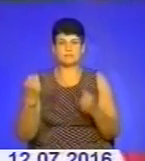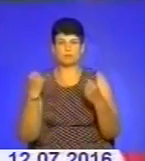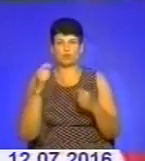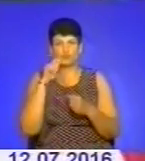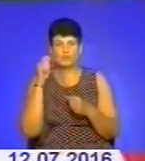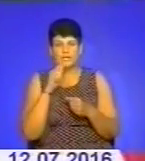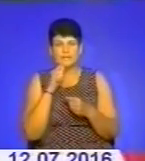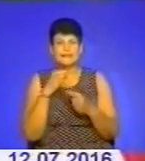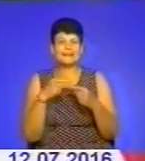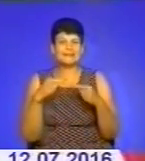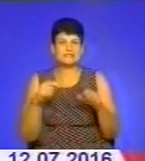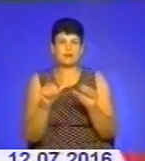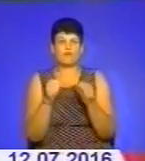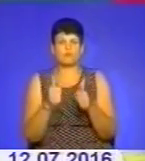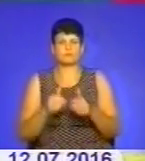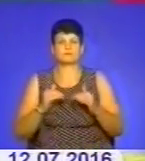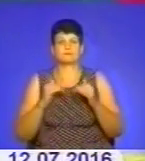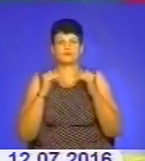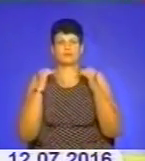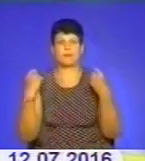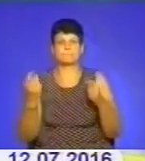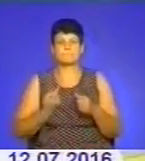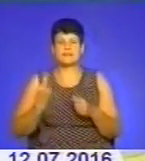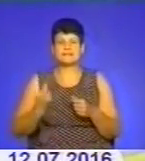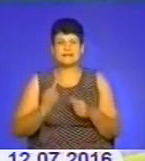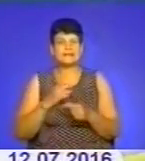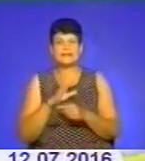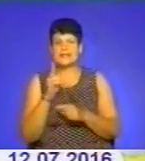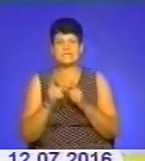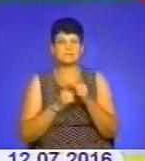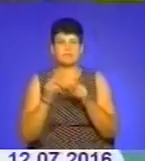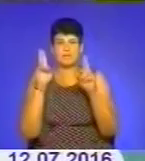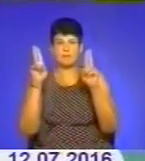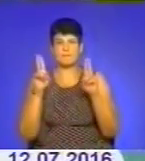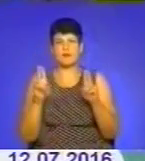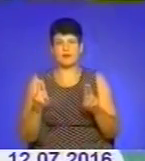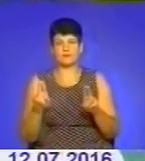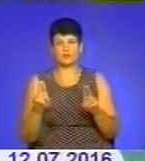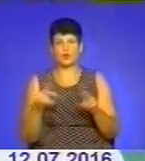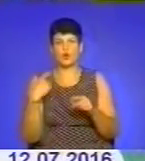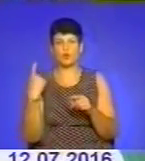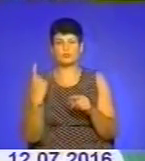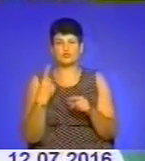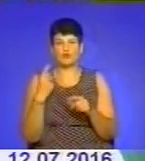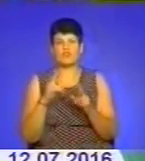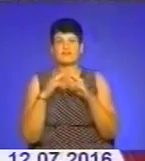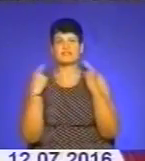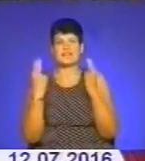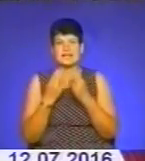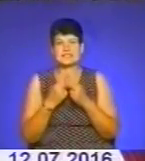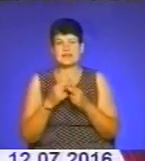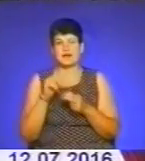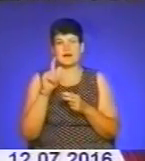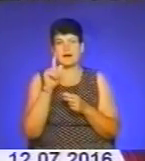та формату, аби зростала майстерність спортсменів, незмінне правило колишнього президента обласної федерації греко-римської боротьби Євгена